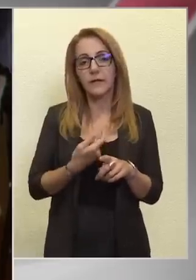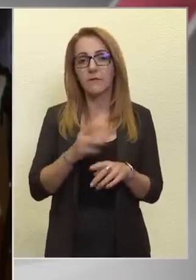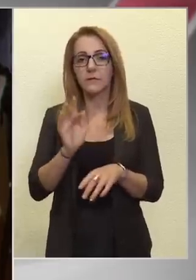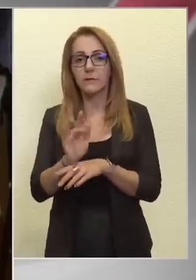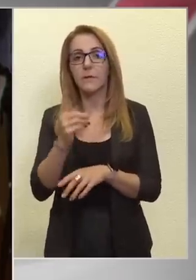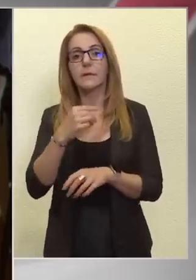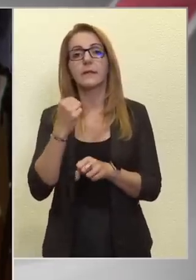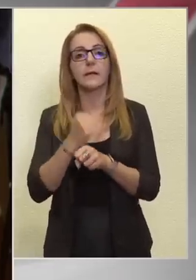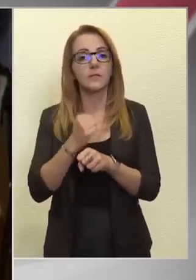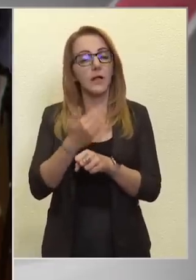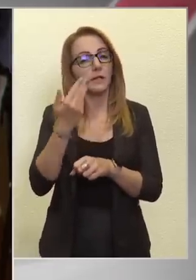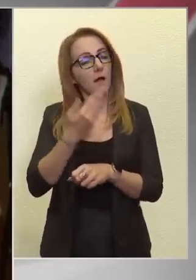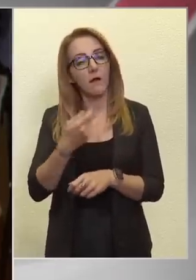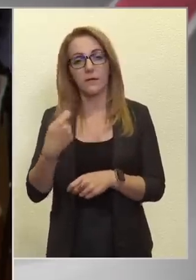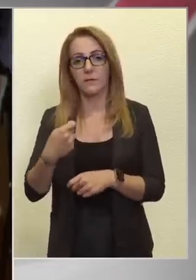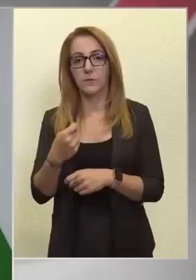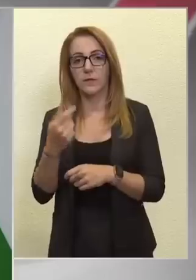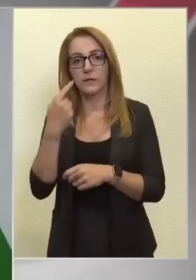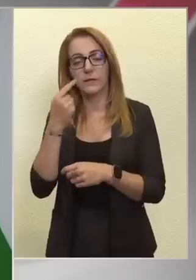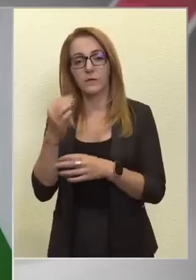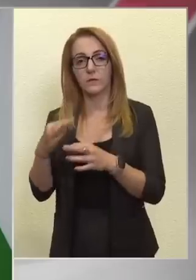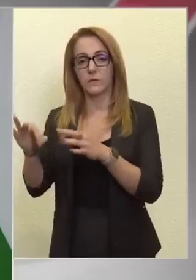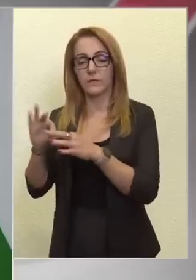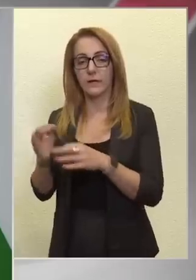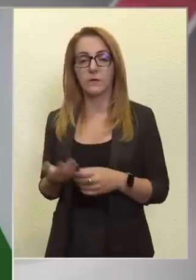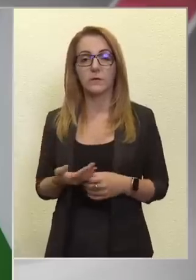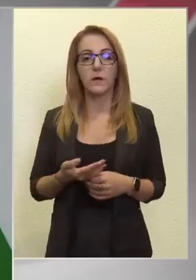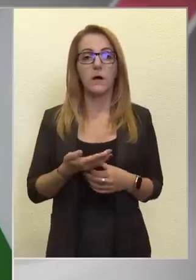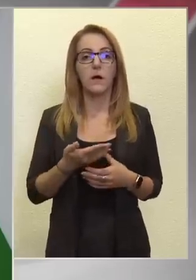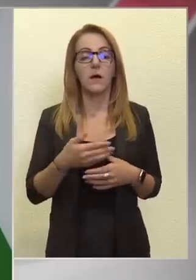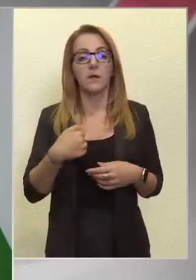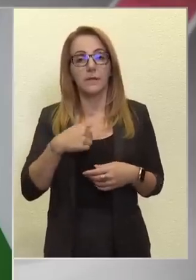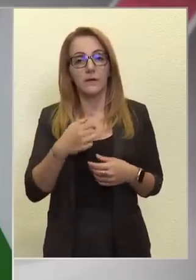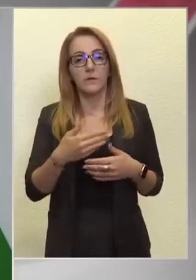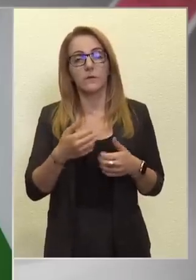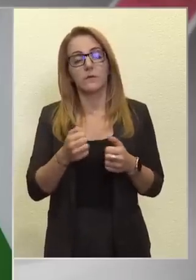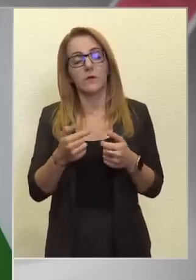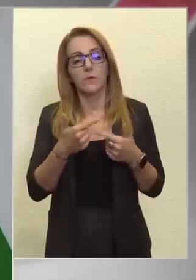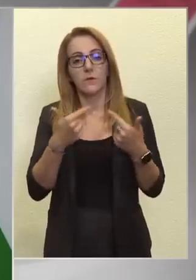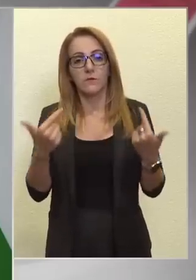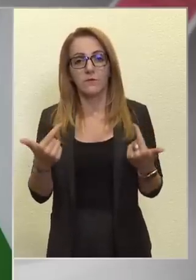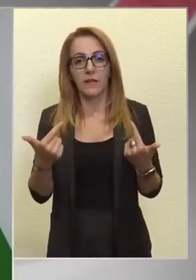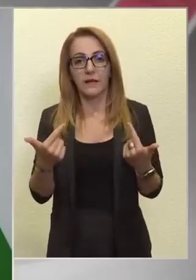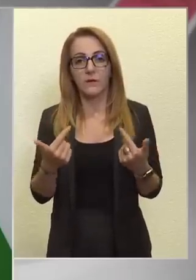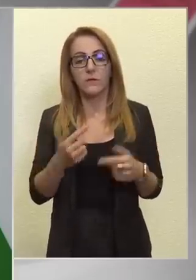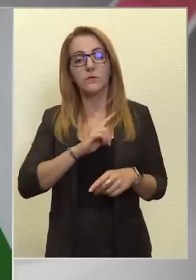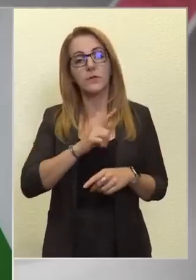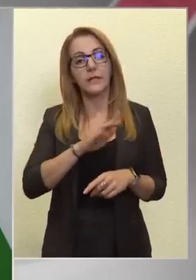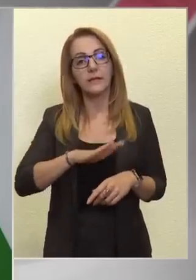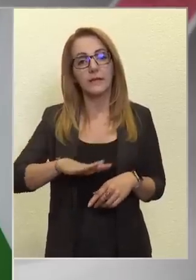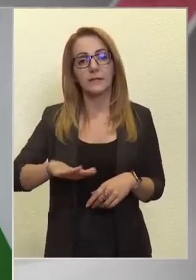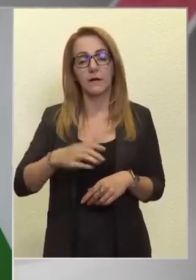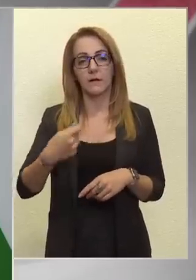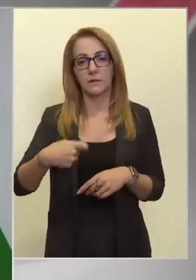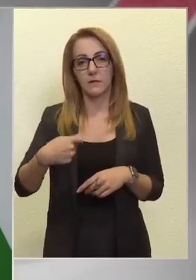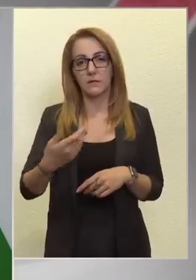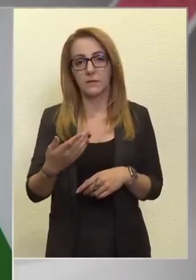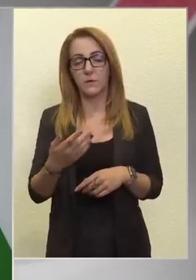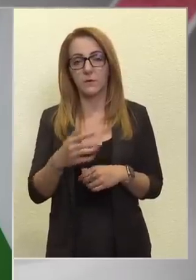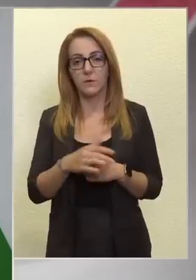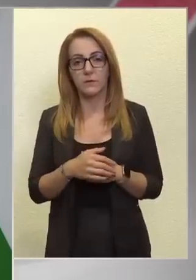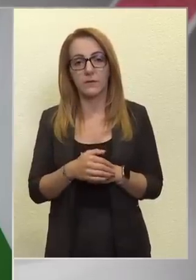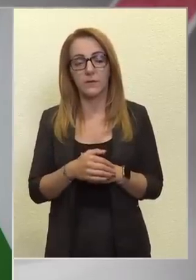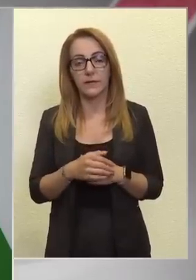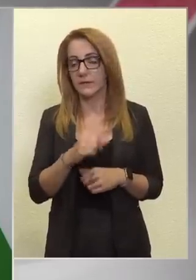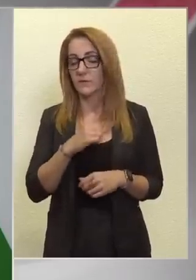csinálni, hanem szankcionálni a Oroszországon? Holminek nagyon világos véleményünk volt az energetikai szankciók területe, és ez nem volt